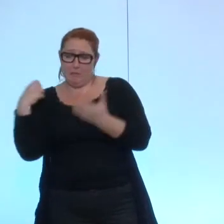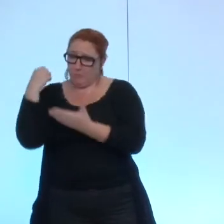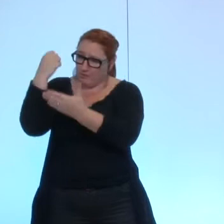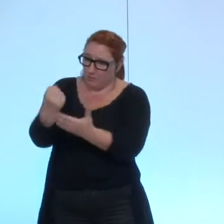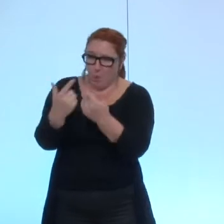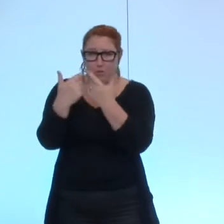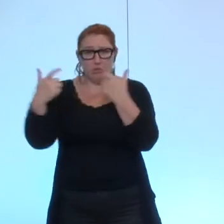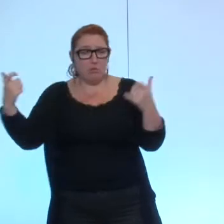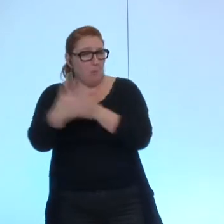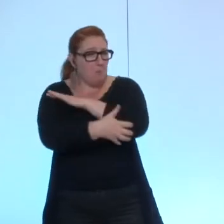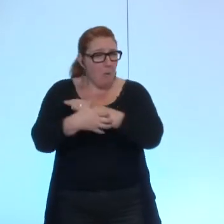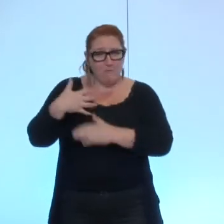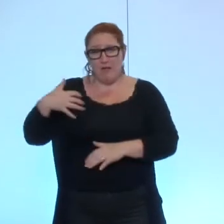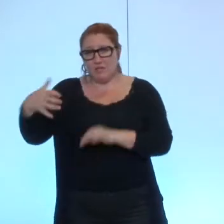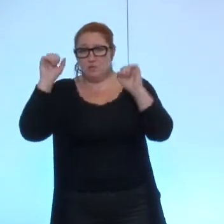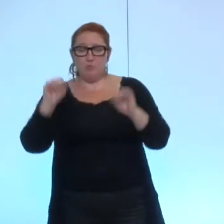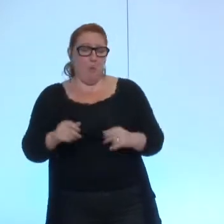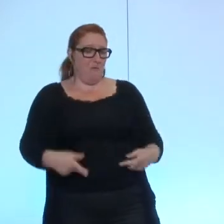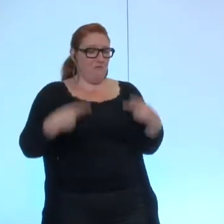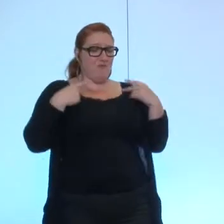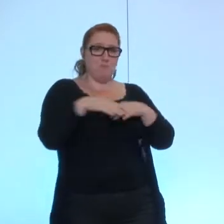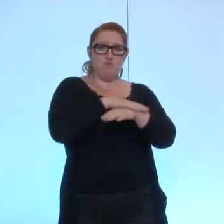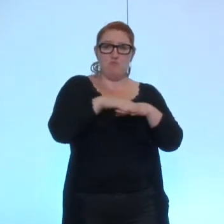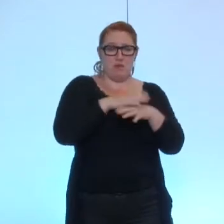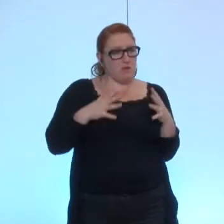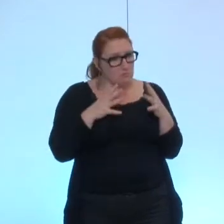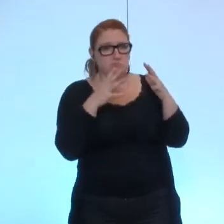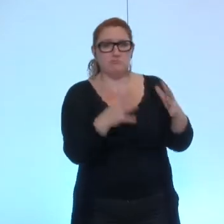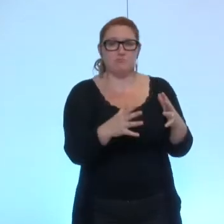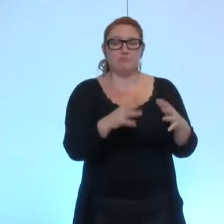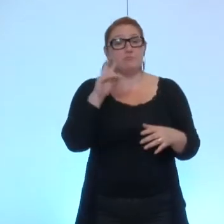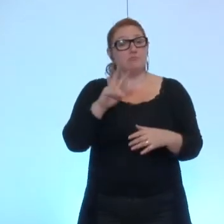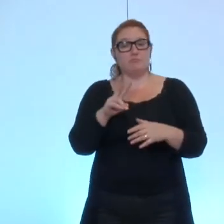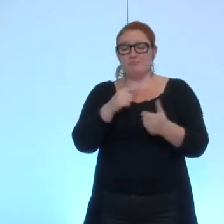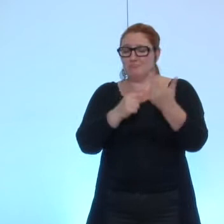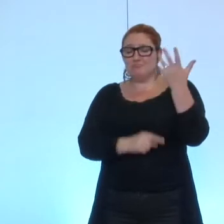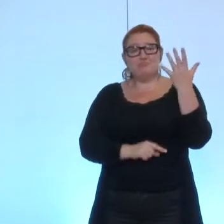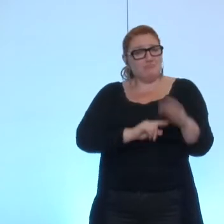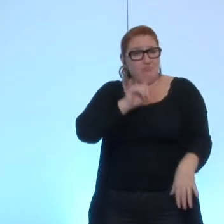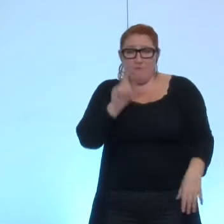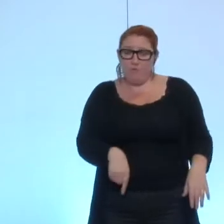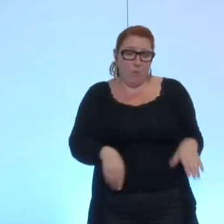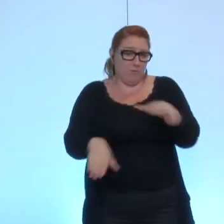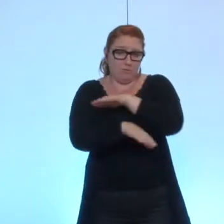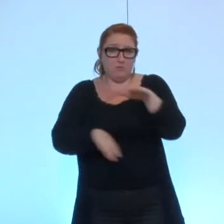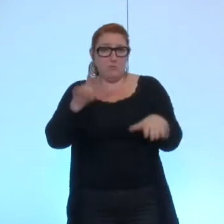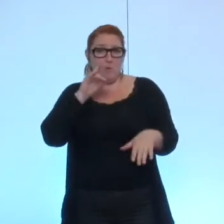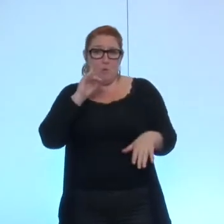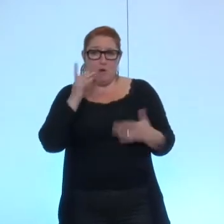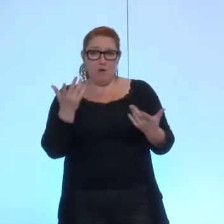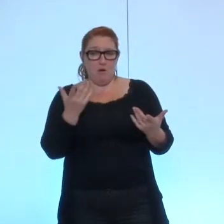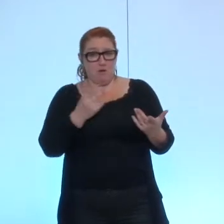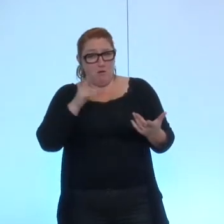'engager pleinement dans la vie publique. Ces éléments sont indispensables, car le mandat local, quel qu'il soit, est un mandat prenant, je dirais même